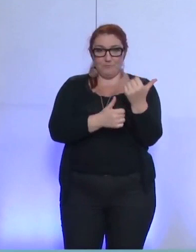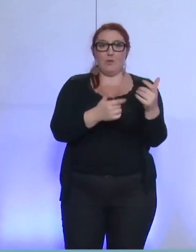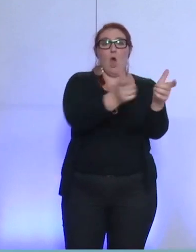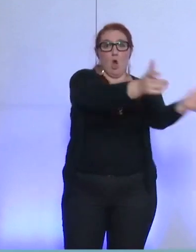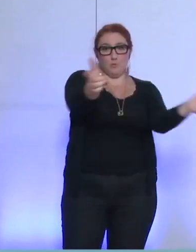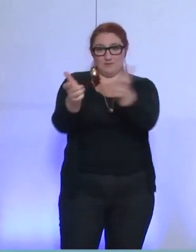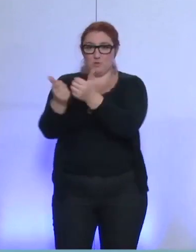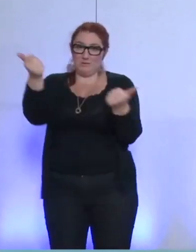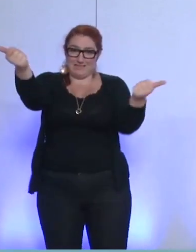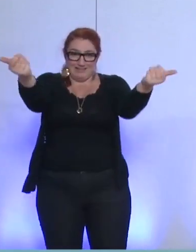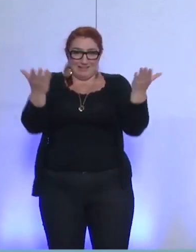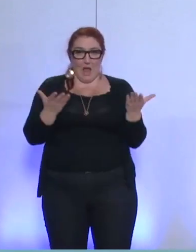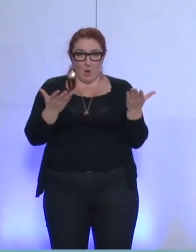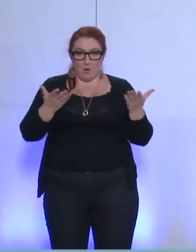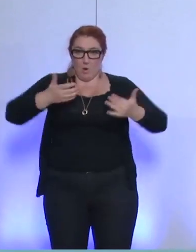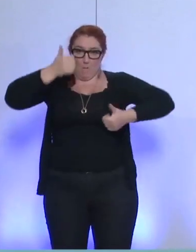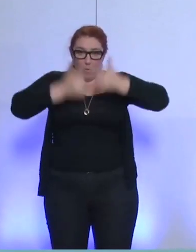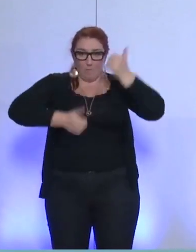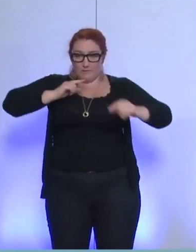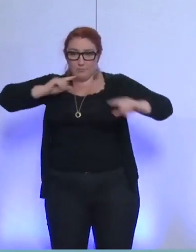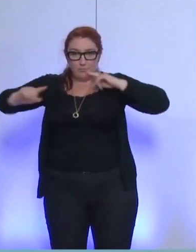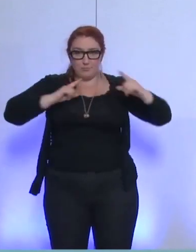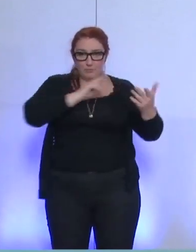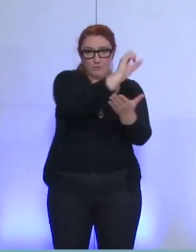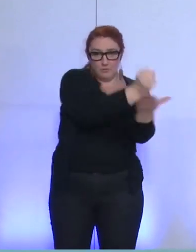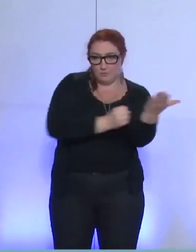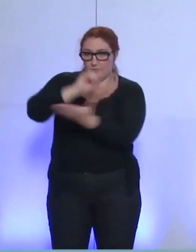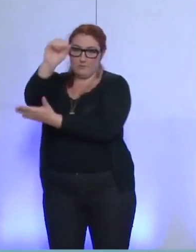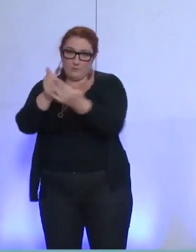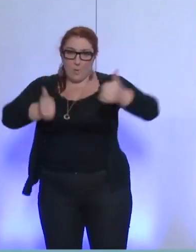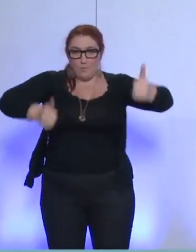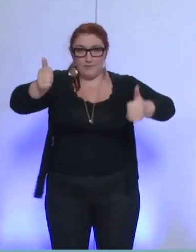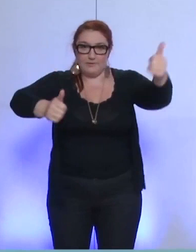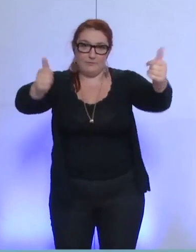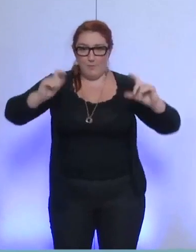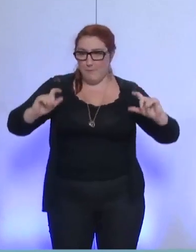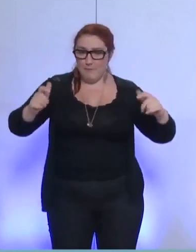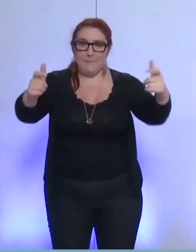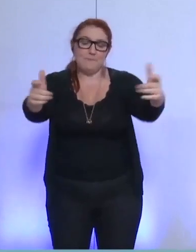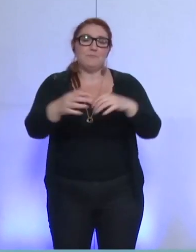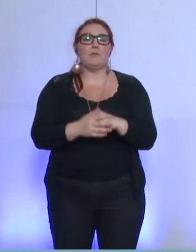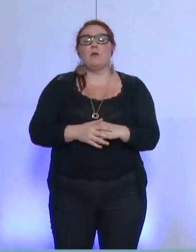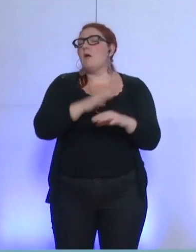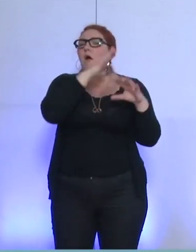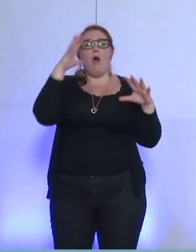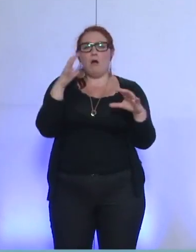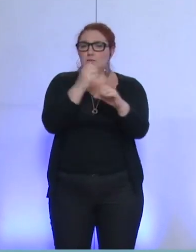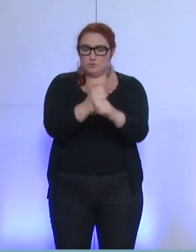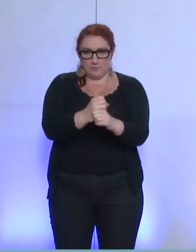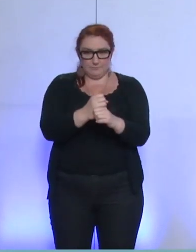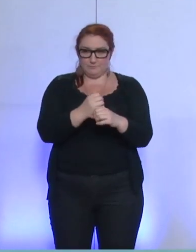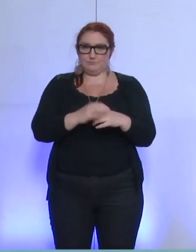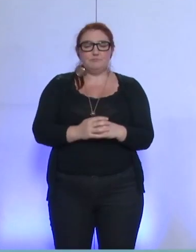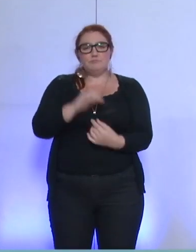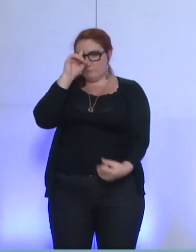Alors, les objectifs attendus en résumé sont les suivants. C'était d'abord de tenir